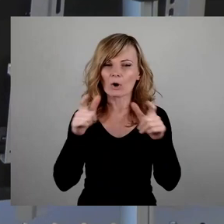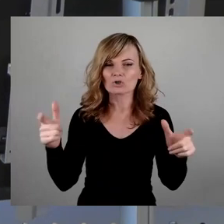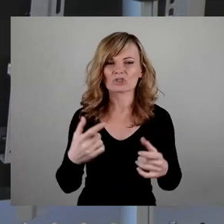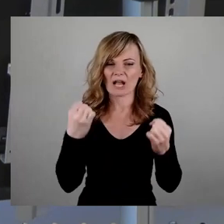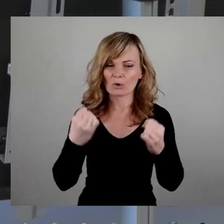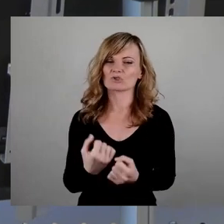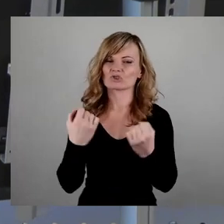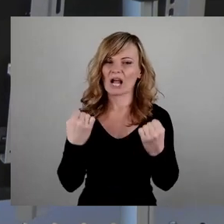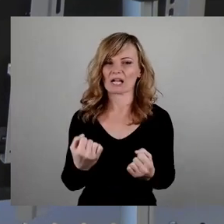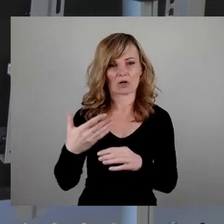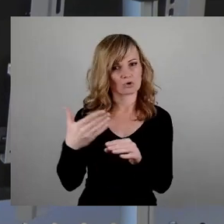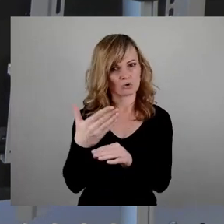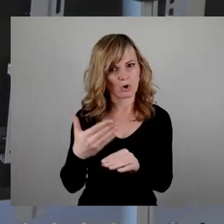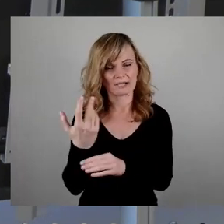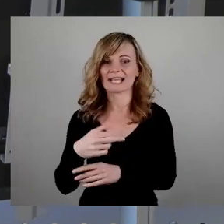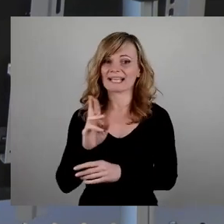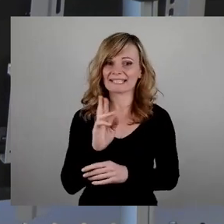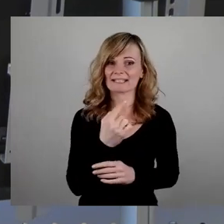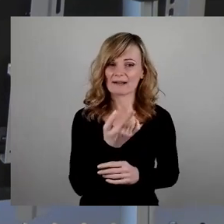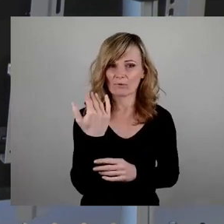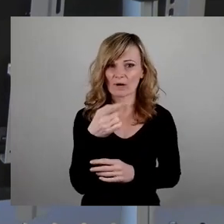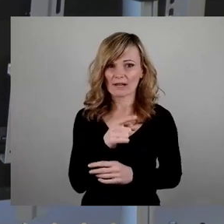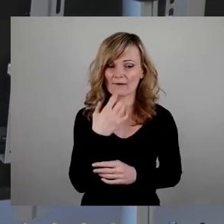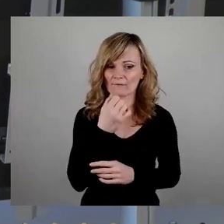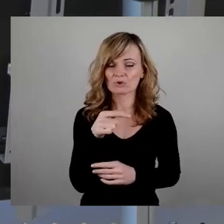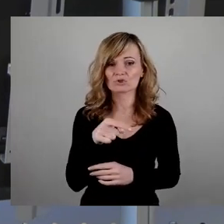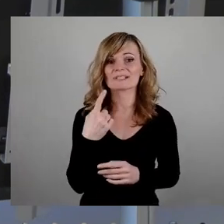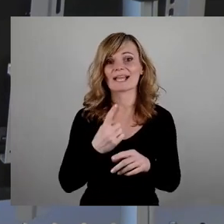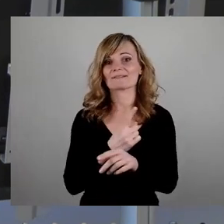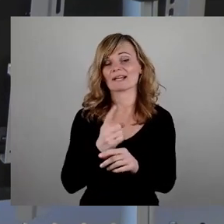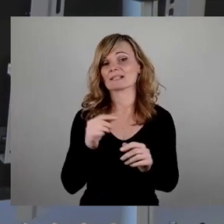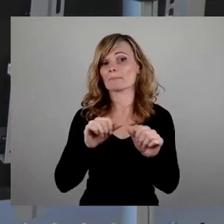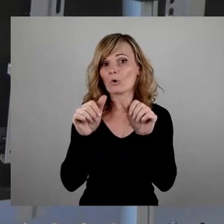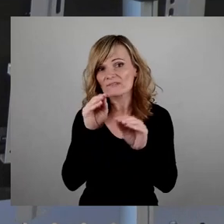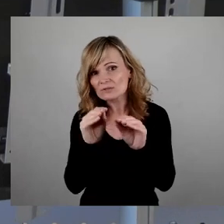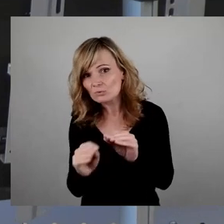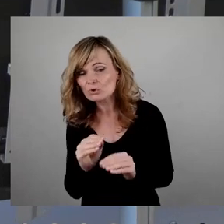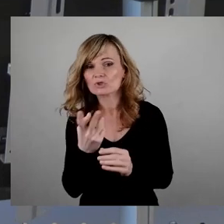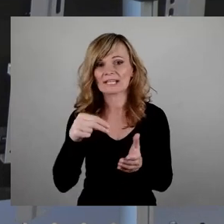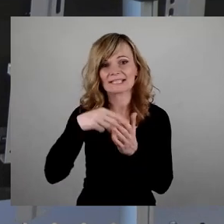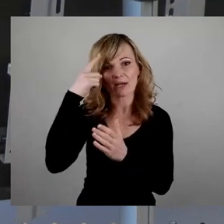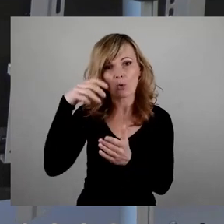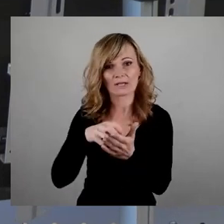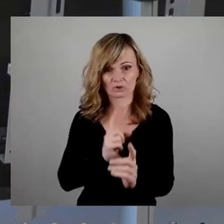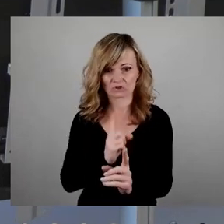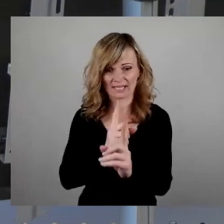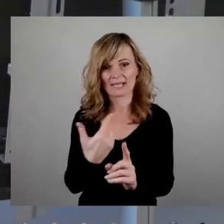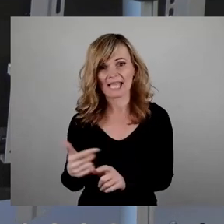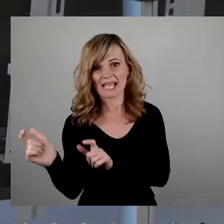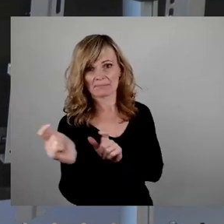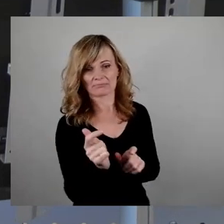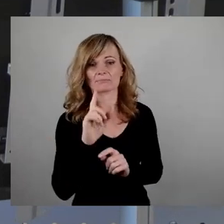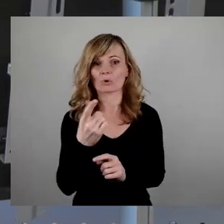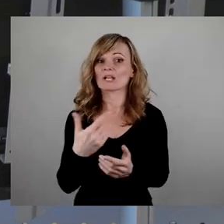und jeden, der vorhatte, an dem vormals geschändeten, zeitweise provisorisch instand gesetzten Gedenkort zu treten, daran zu hindern. Die